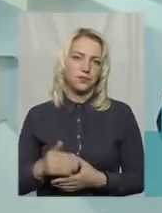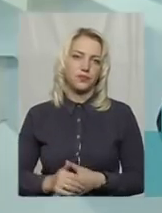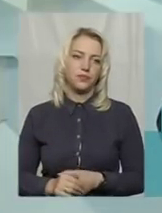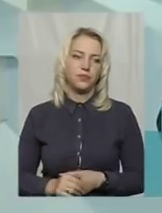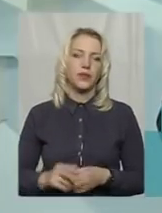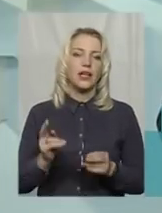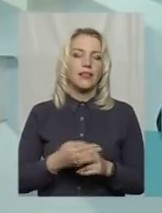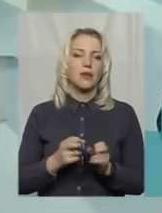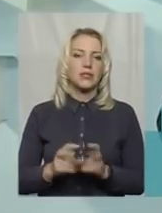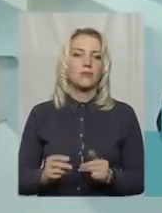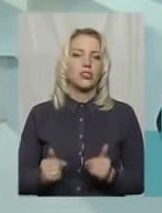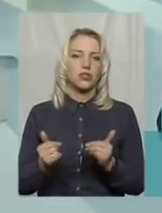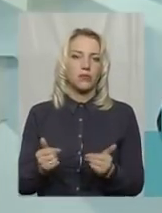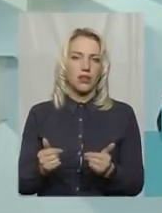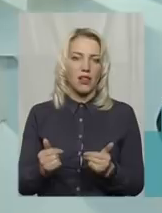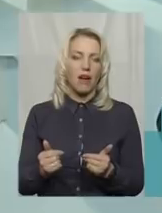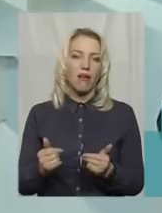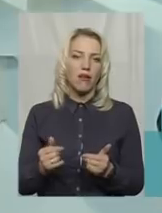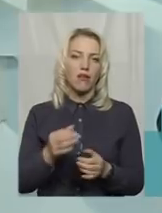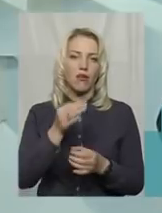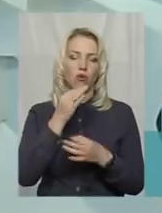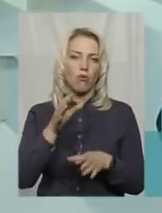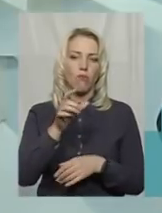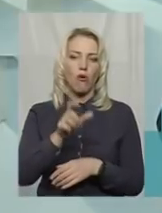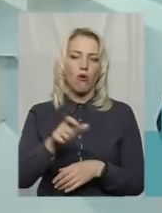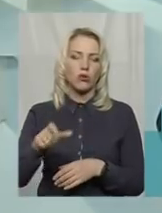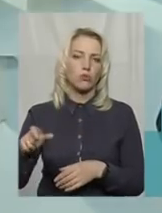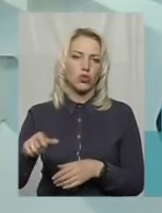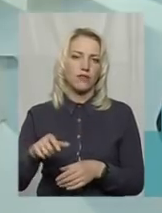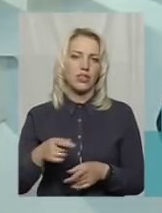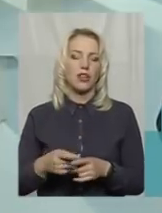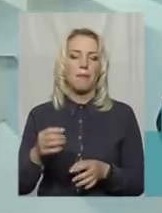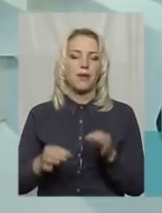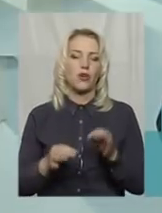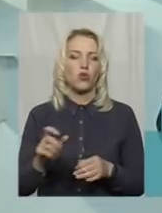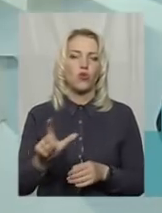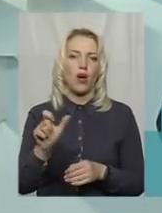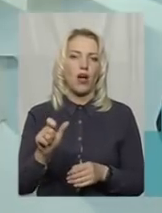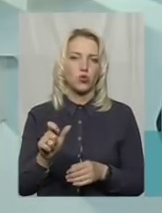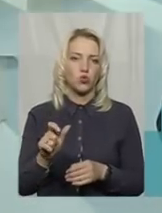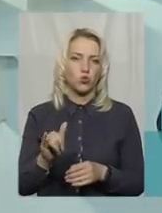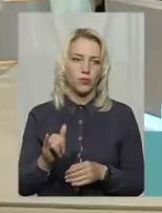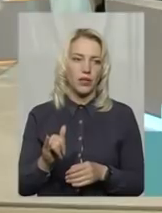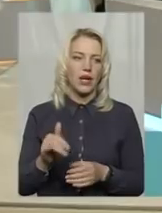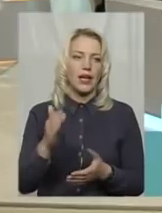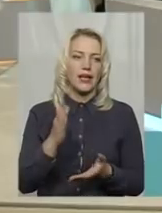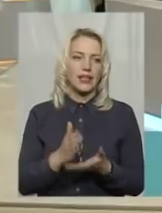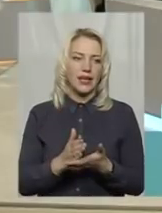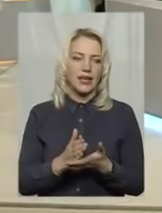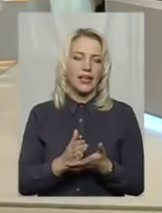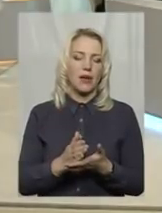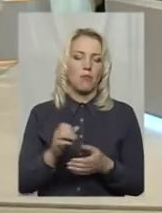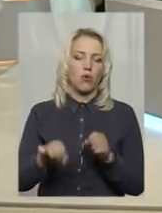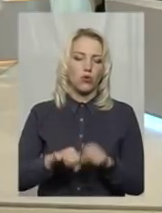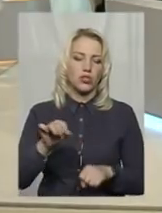Небезпечним для любого споживача природнього газу є порушення правил